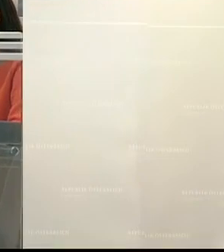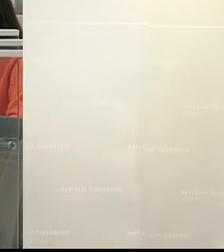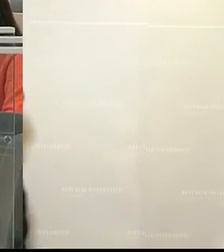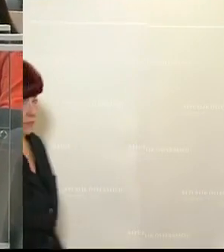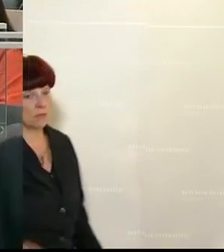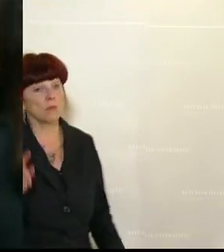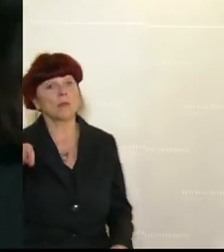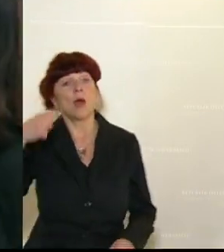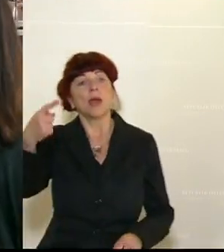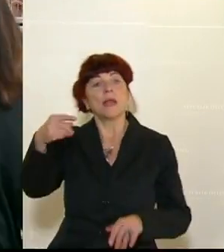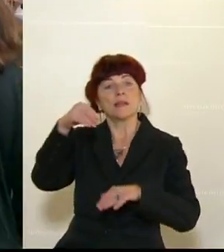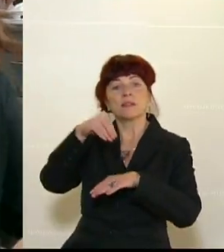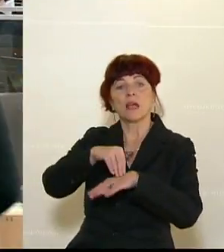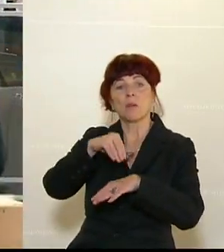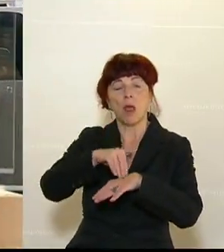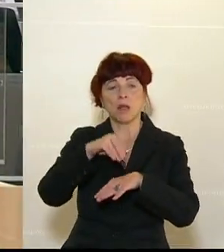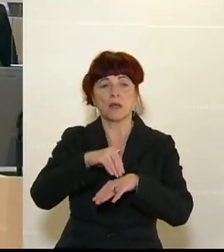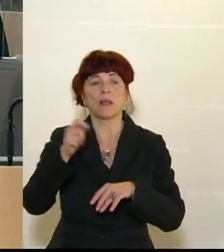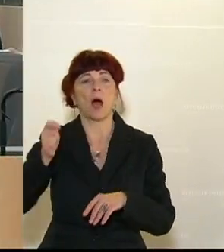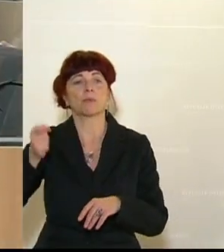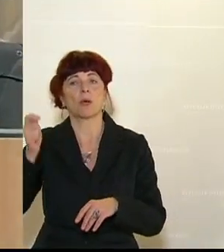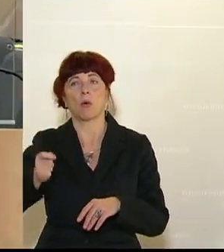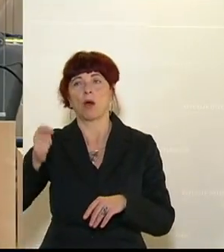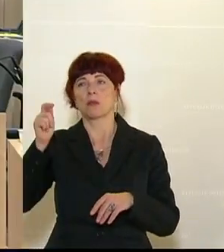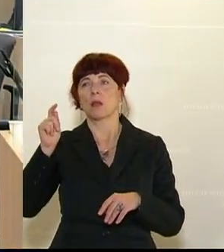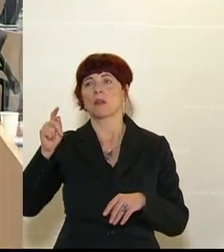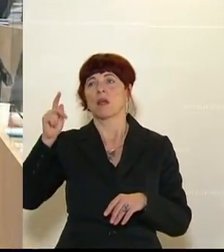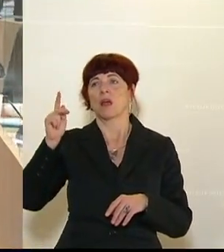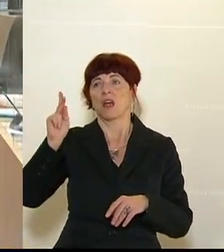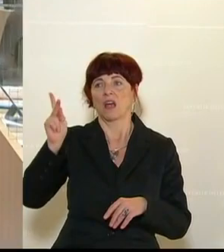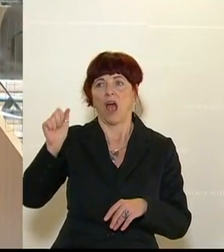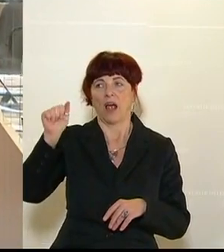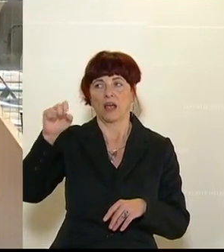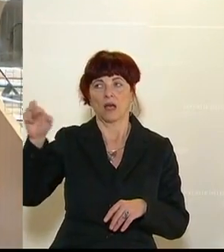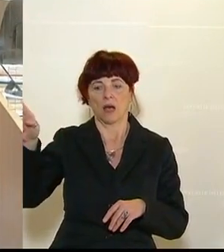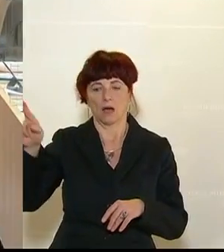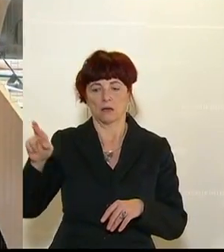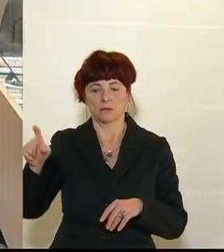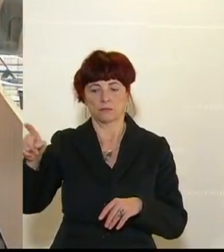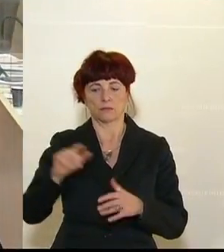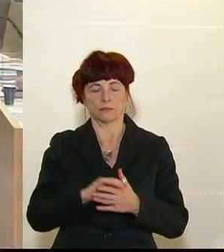Nächste Rednerin, die Chefin des Tiroler Roten Kreuzes, Alexandra Tanda.